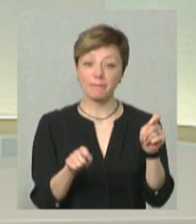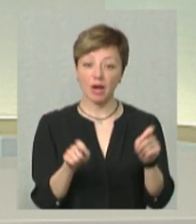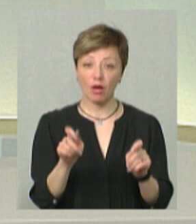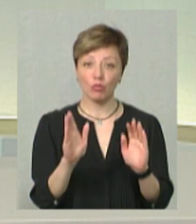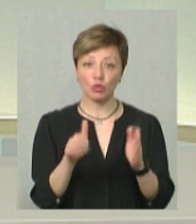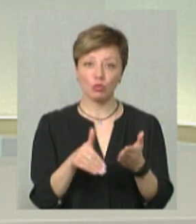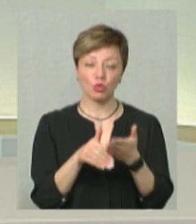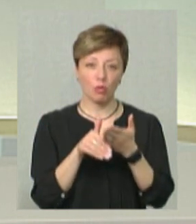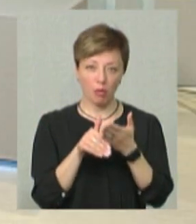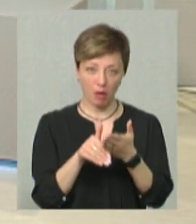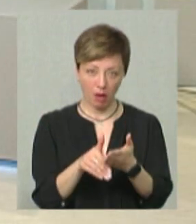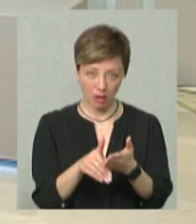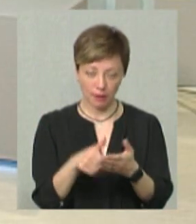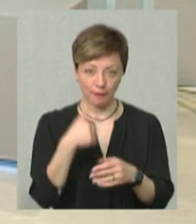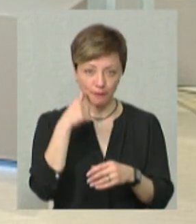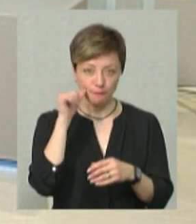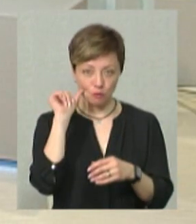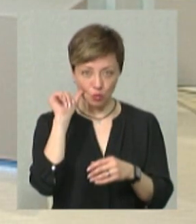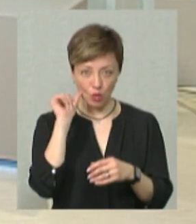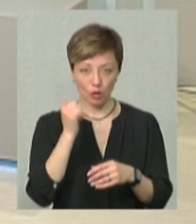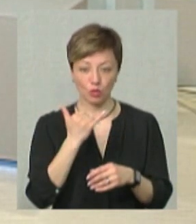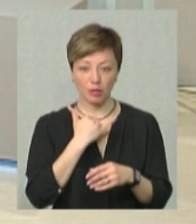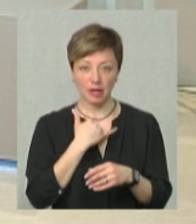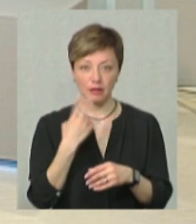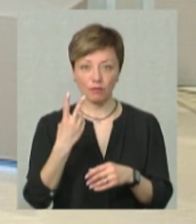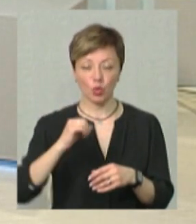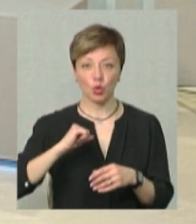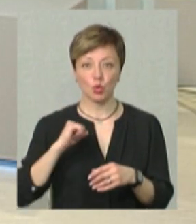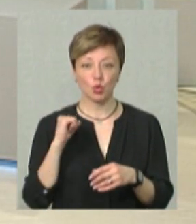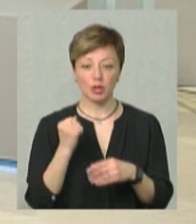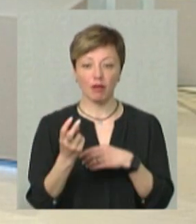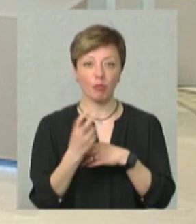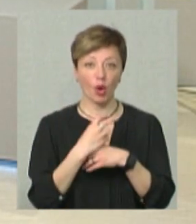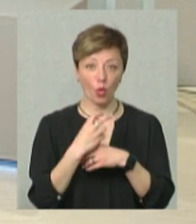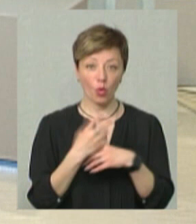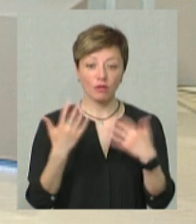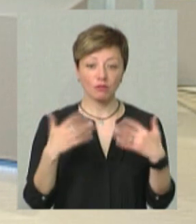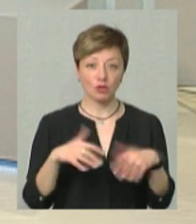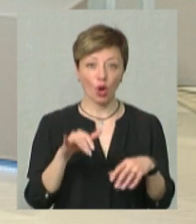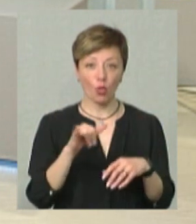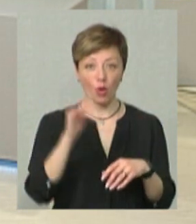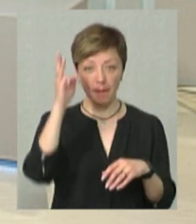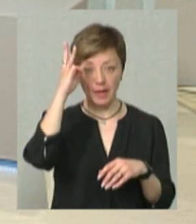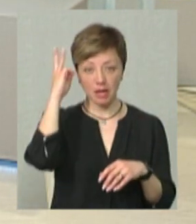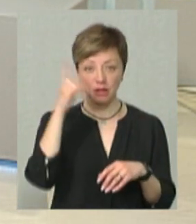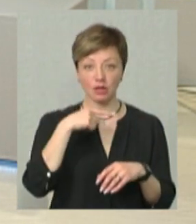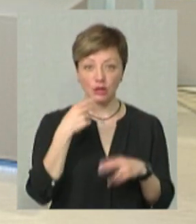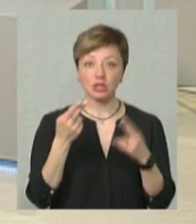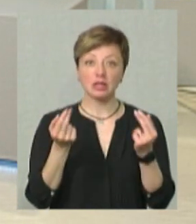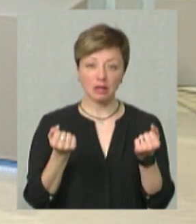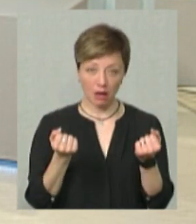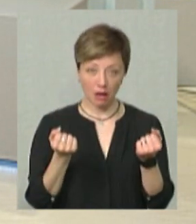будемо допомагати. Тобто, там вчора до мене двоє друзів приходило, вони вже у Хмельницькому, кажуть, «Да,